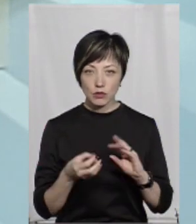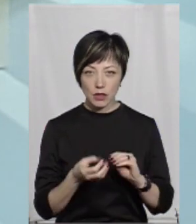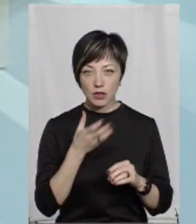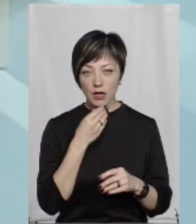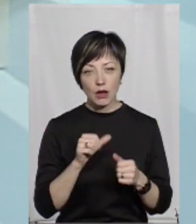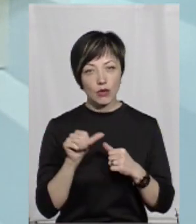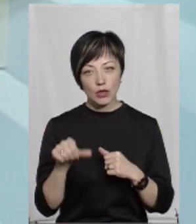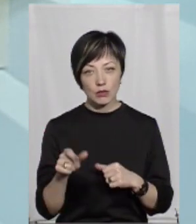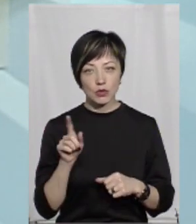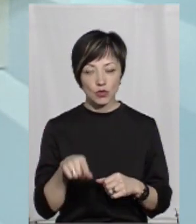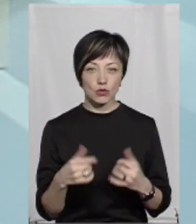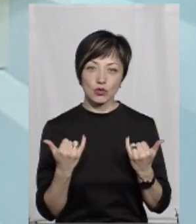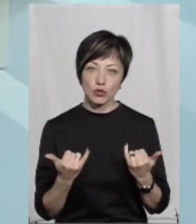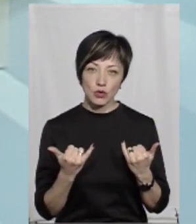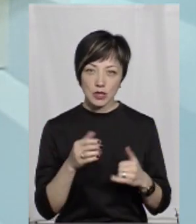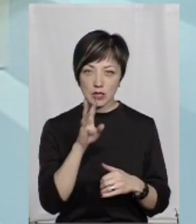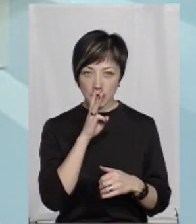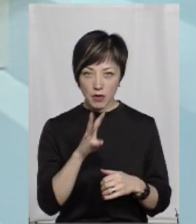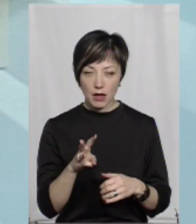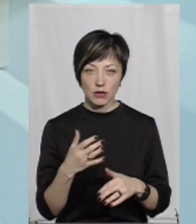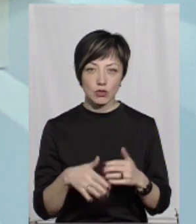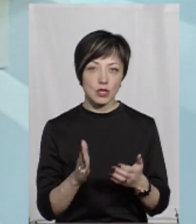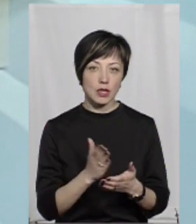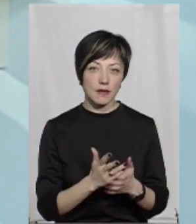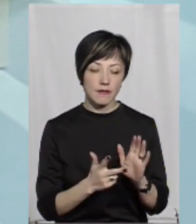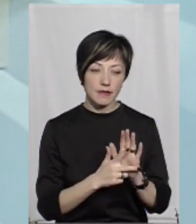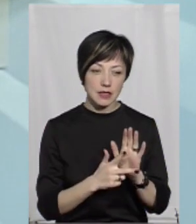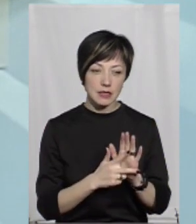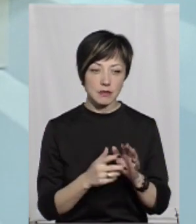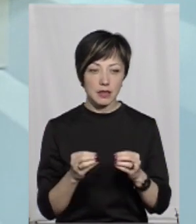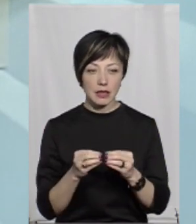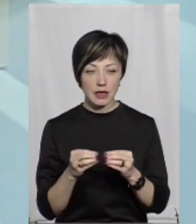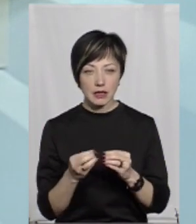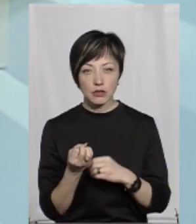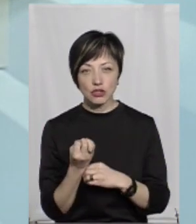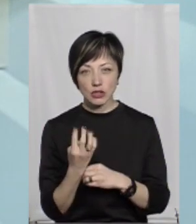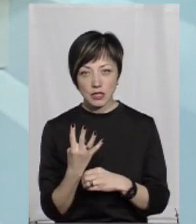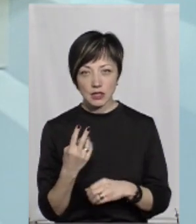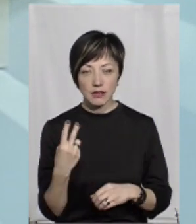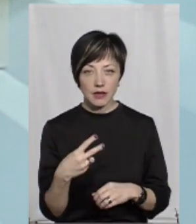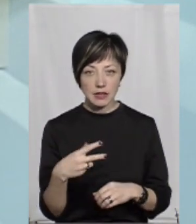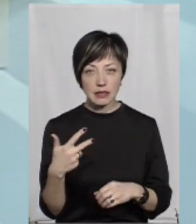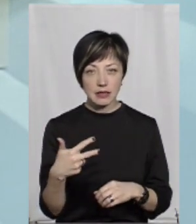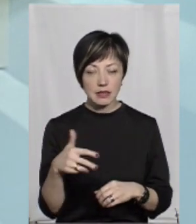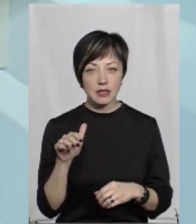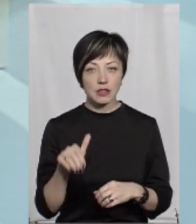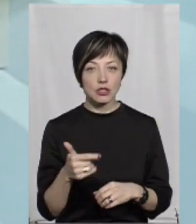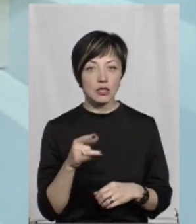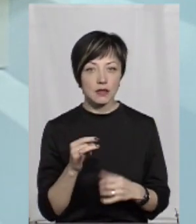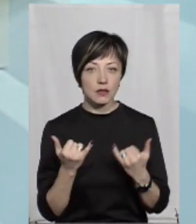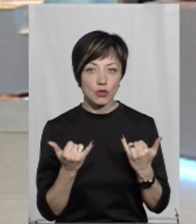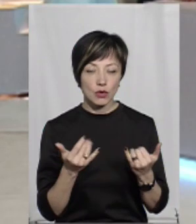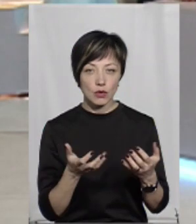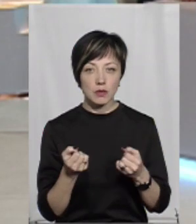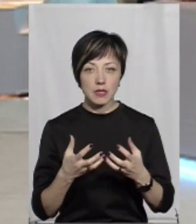гарні. Окрім того, що сьогодні зарплата вже є 8, 10, 14, 20 і навіть 30 тисяч гривень